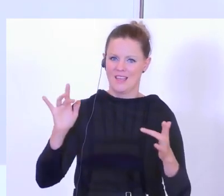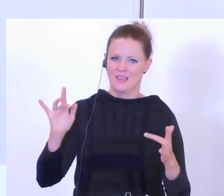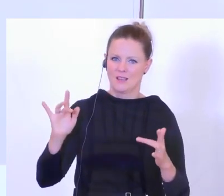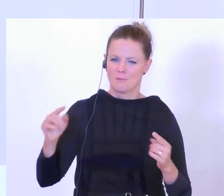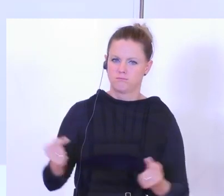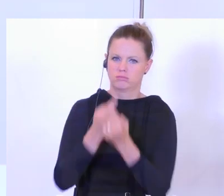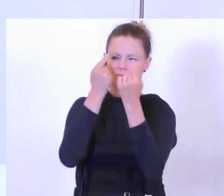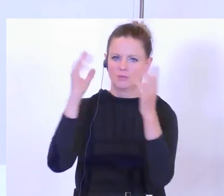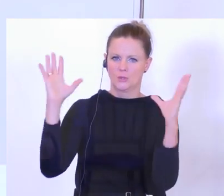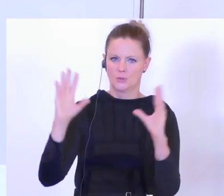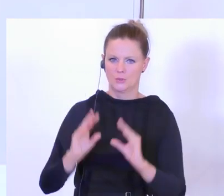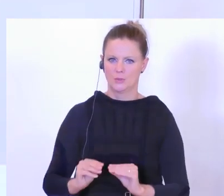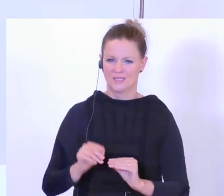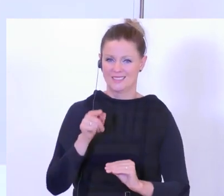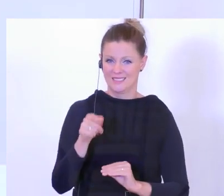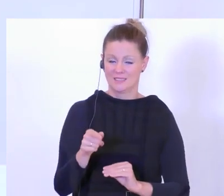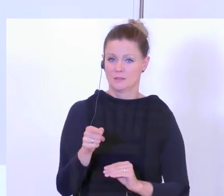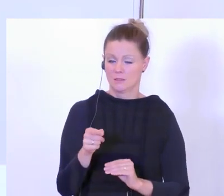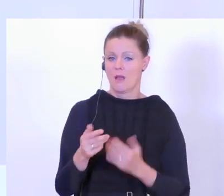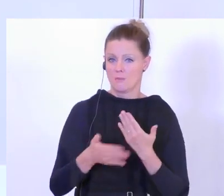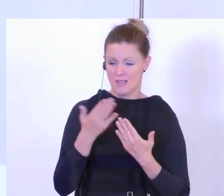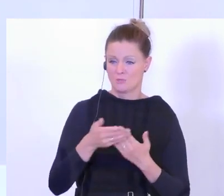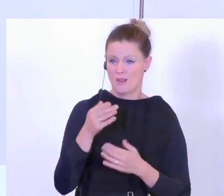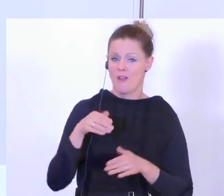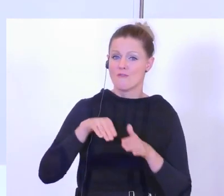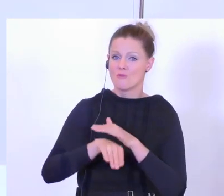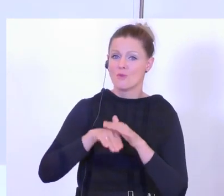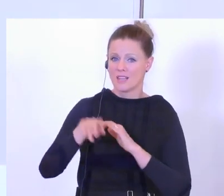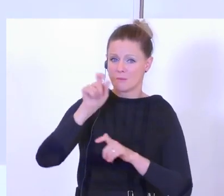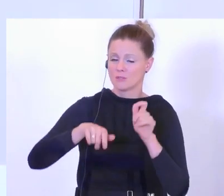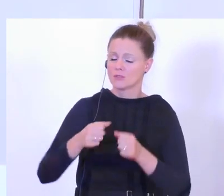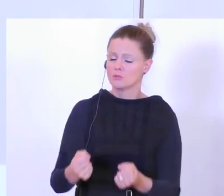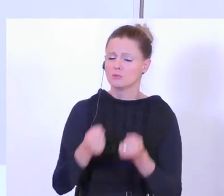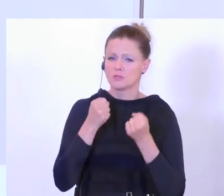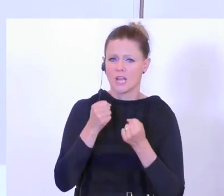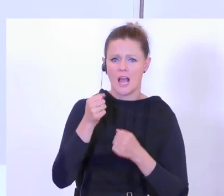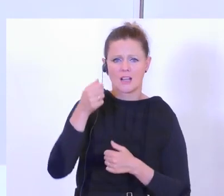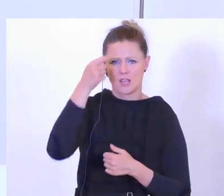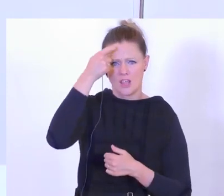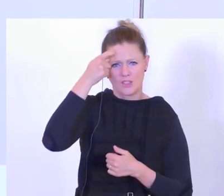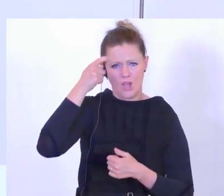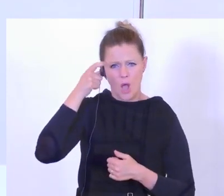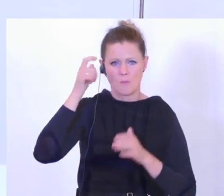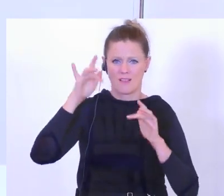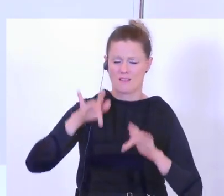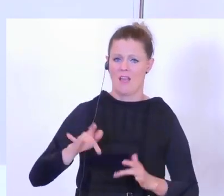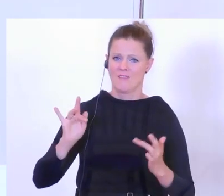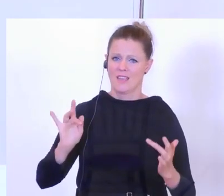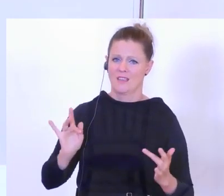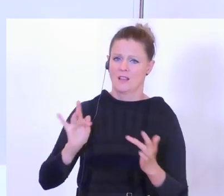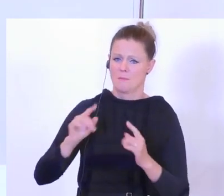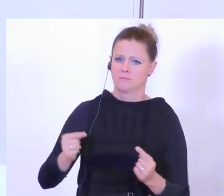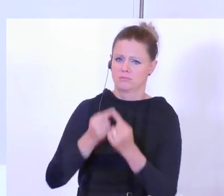Beispiel zu geben, es handelt sich dabei um traumatisierte Flüchtlinge. Um hier auch ein deeskalatives Eingreifen zu ermöglichen,